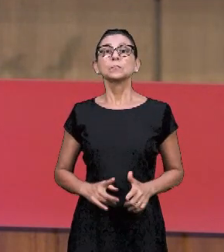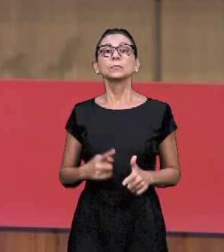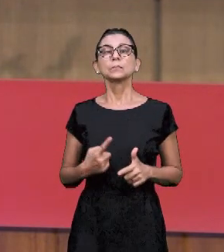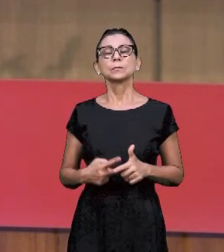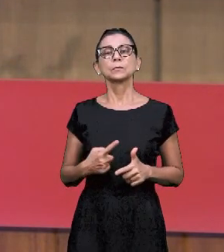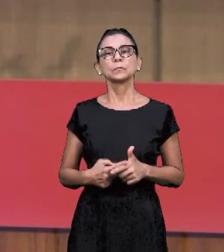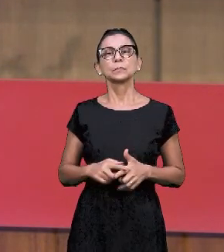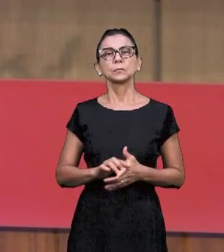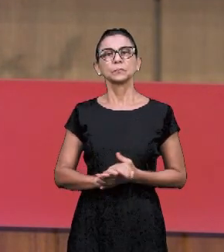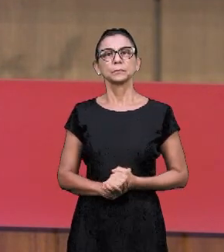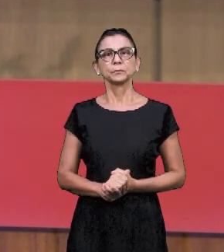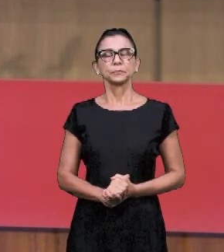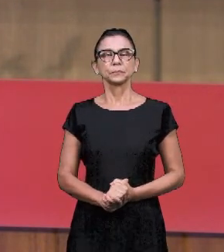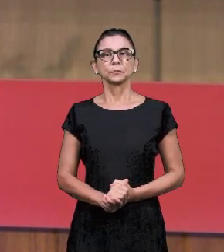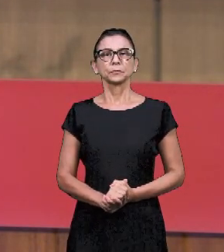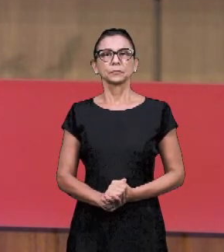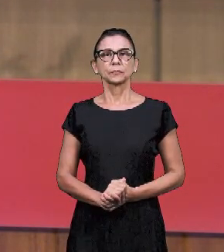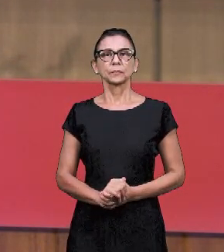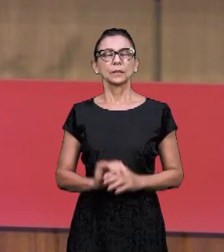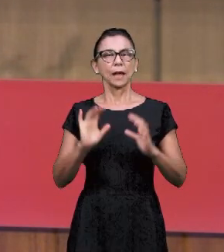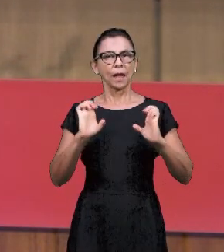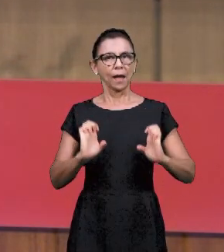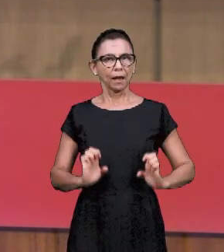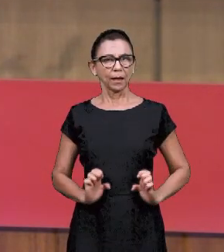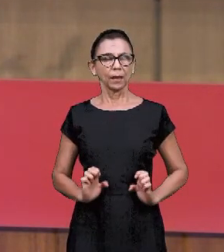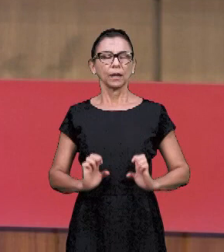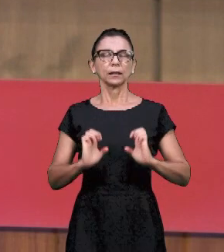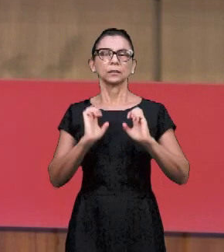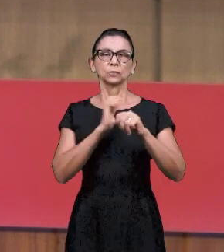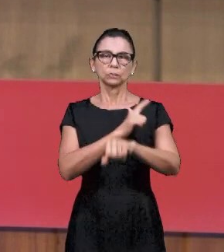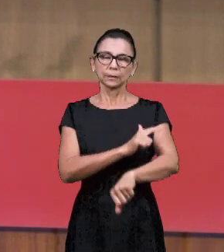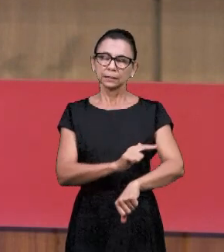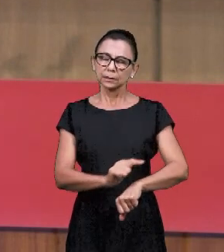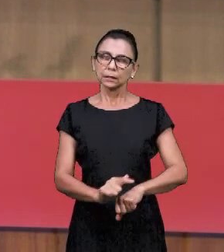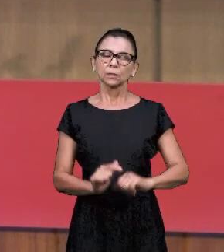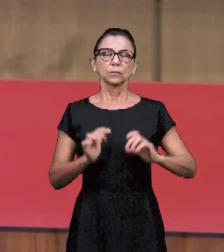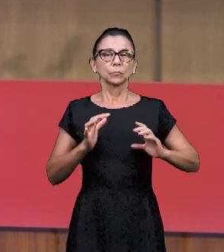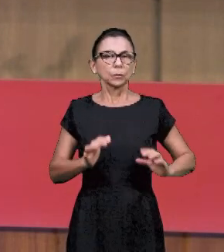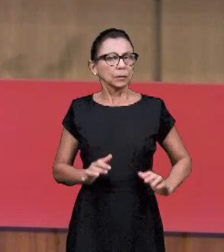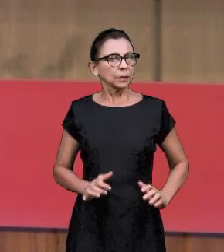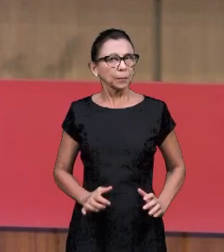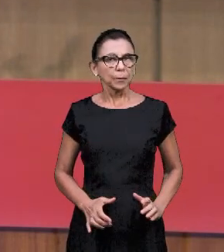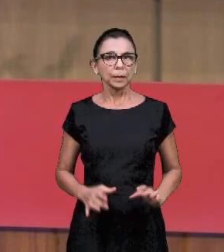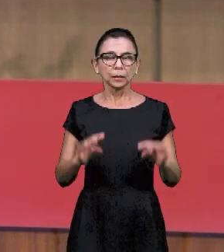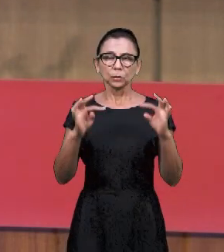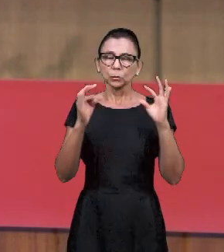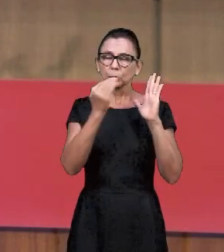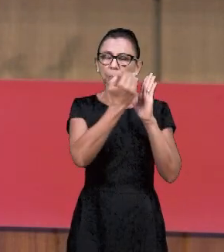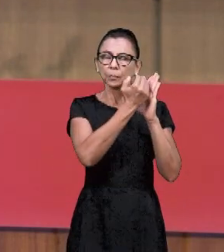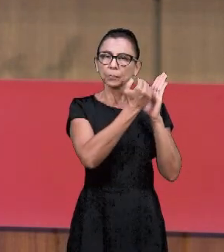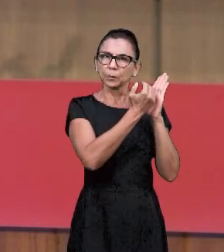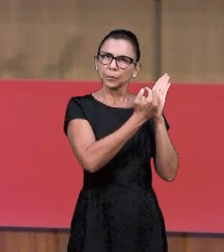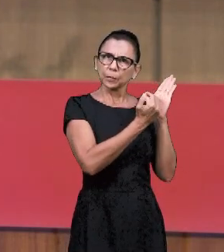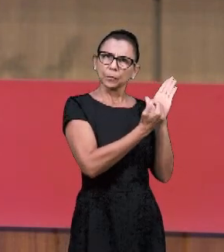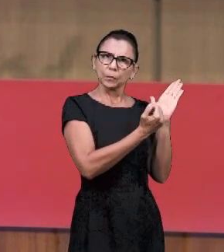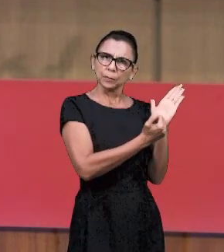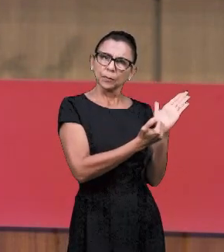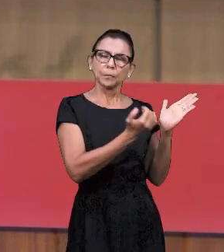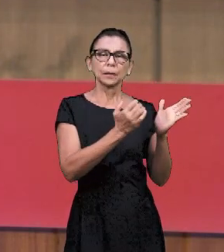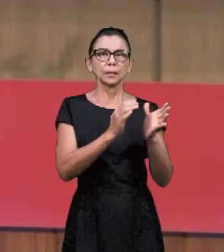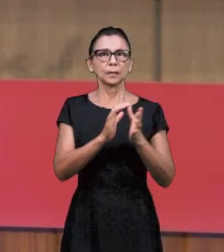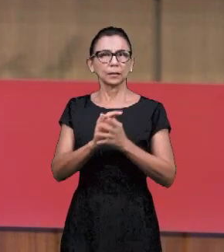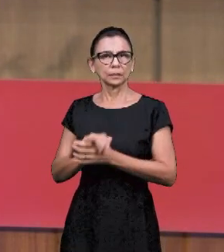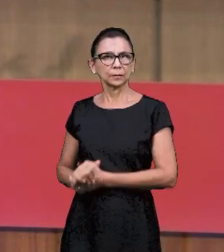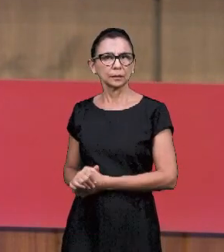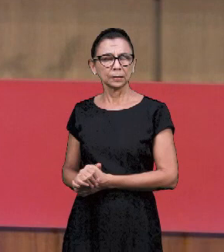Правление и дисциплина. Почему дисциплина? Потому что тело, оно взаимодействует. Оно слушается.